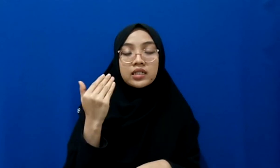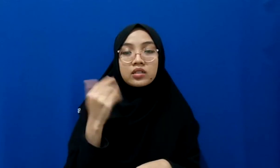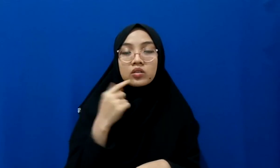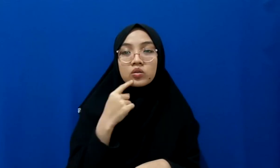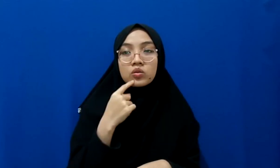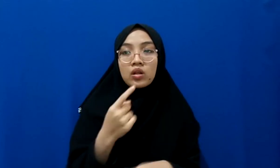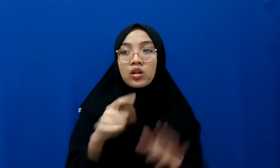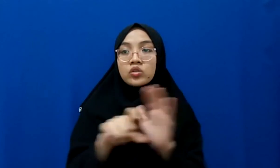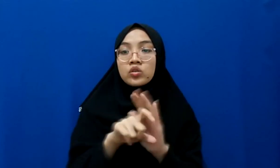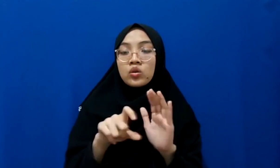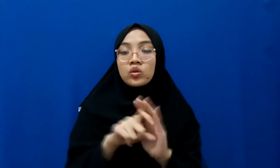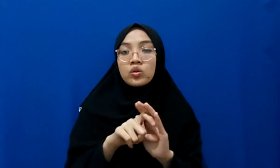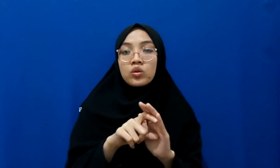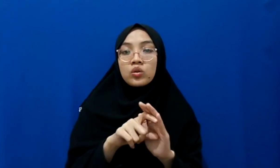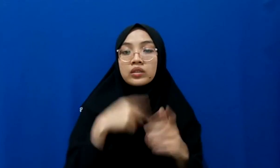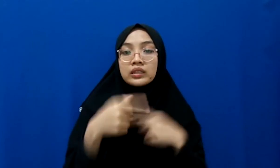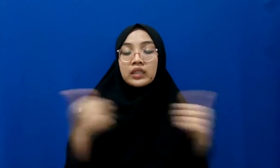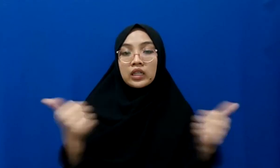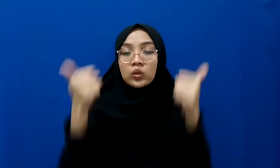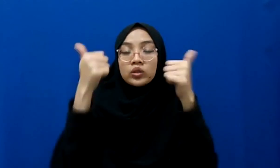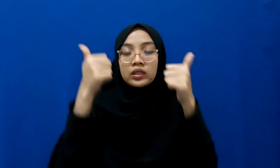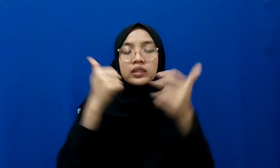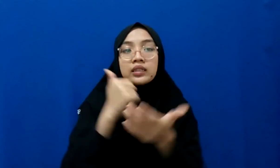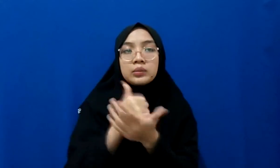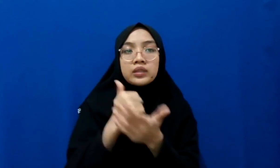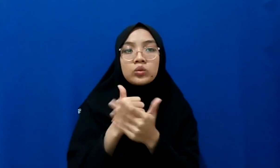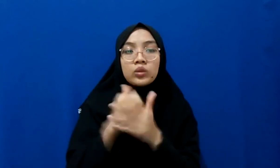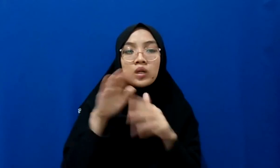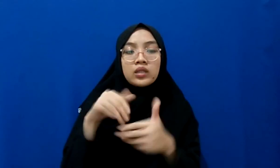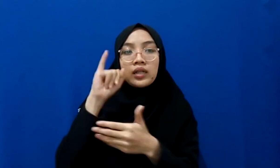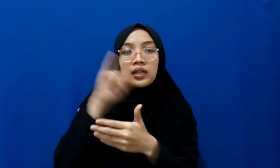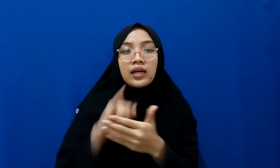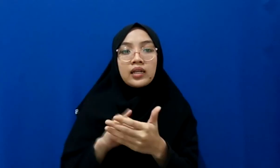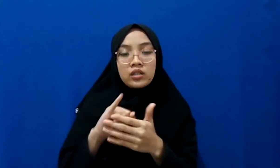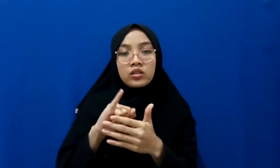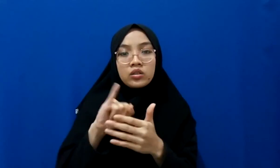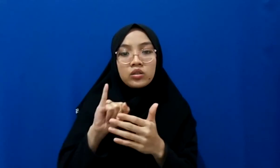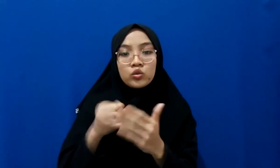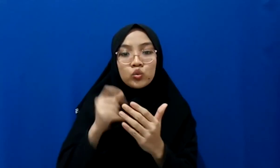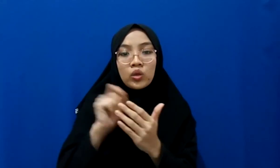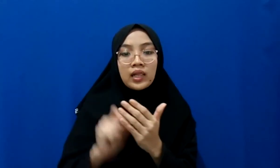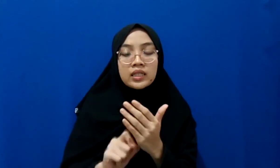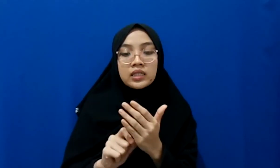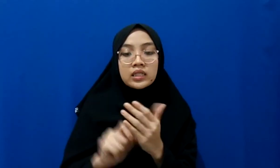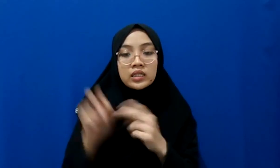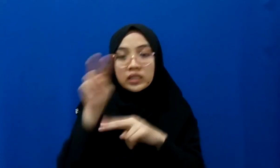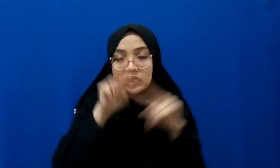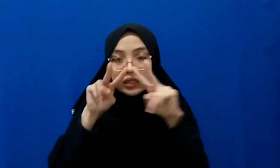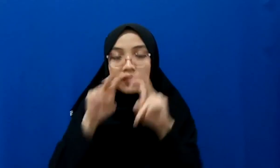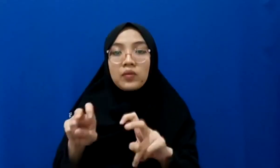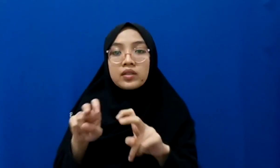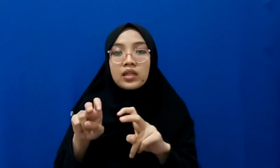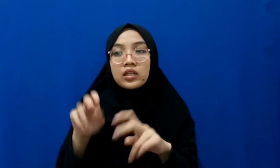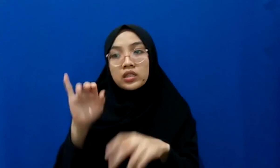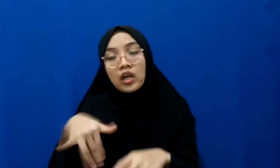misalnya soal success story tadi itu merupakan karya jurnalis apa investigasi jurnalistik